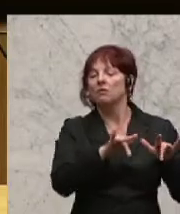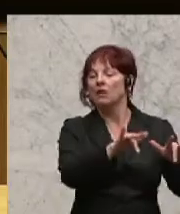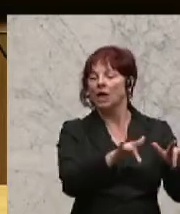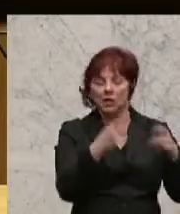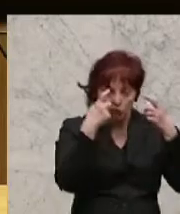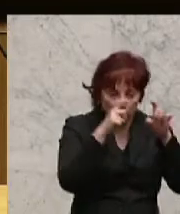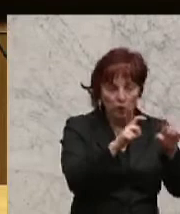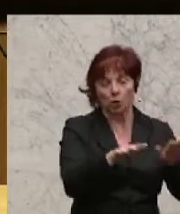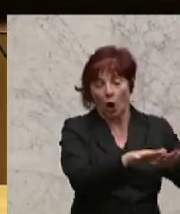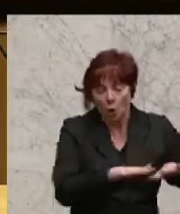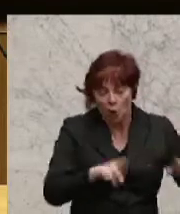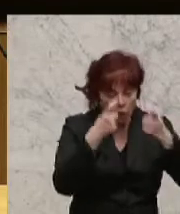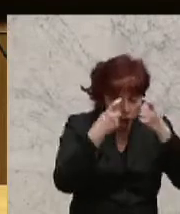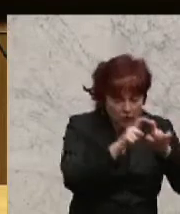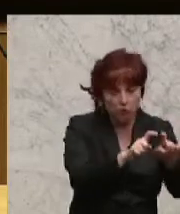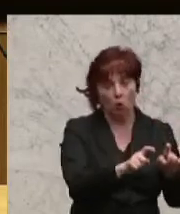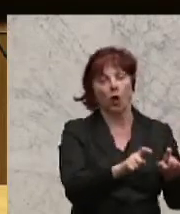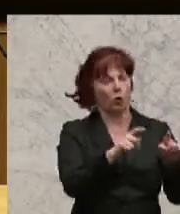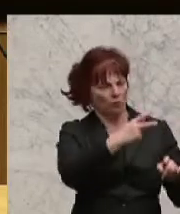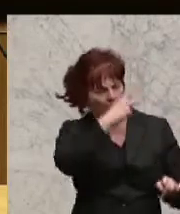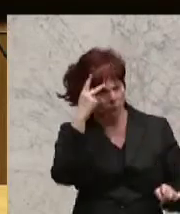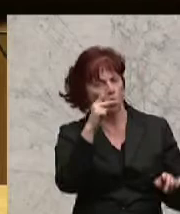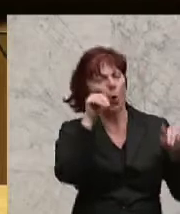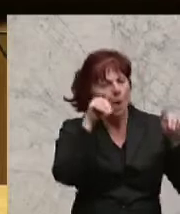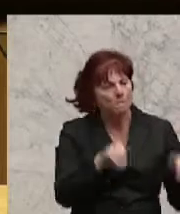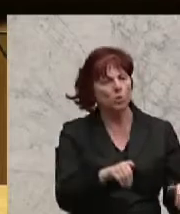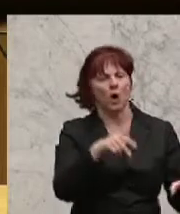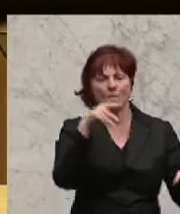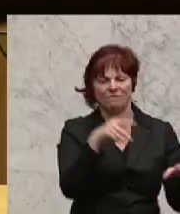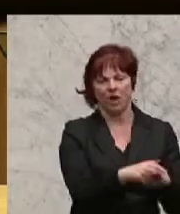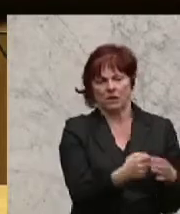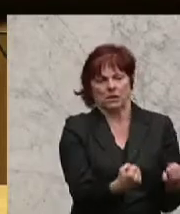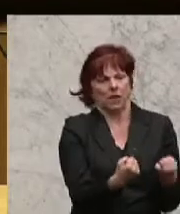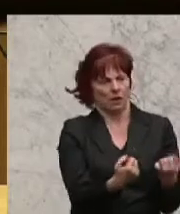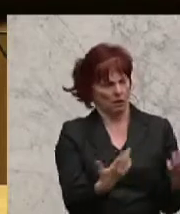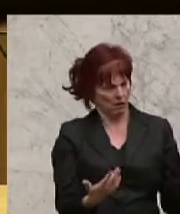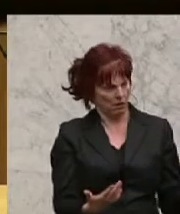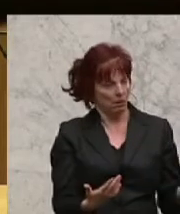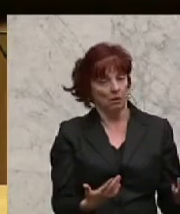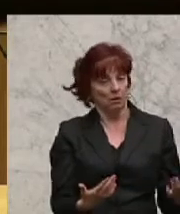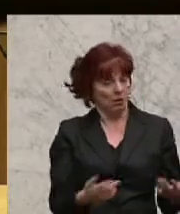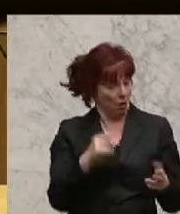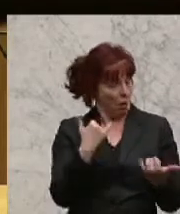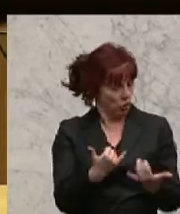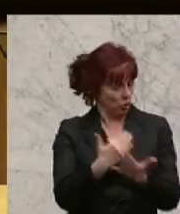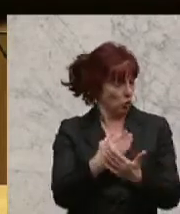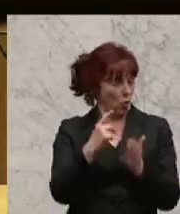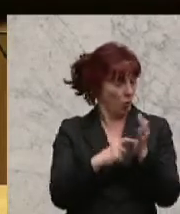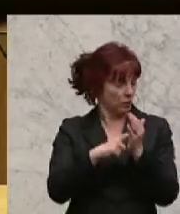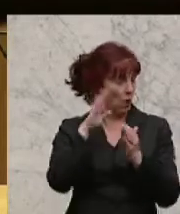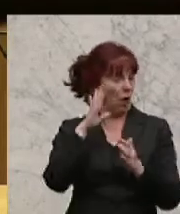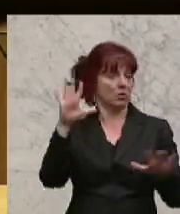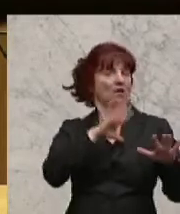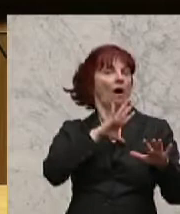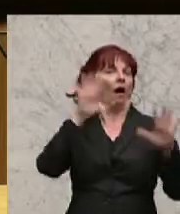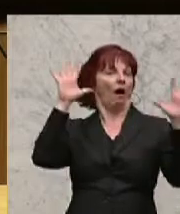notwendigen Dinge pfändungssicher sind. Das muss natürlich klar sein, weil den Teufel den Herr hat schon mehrmals an die Wand gemalt bekommen, dass dann alles still steht